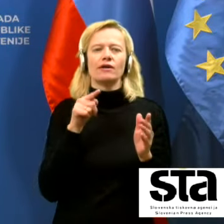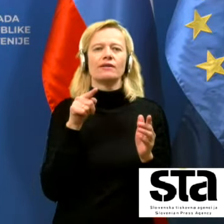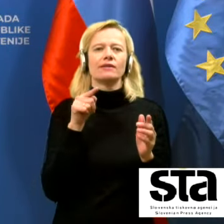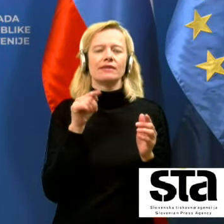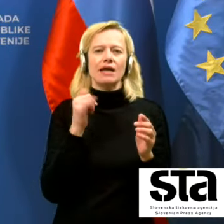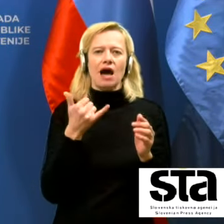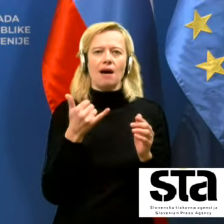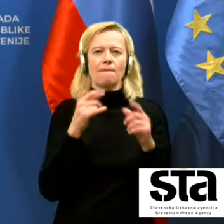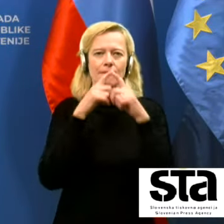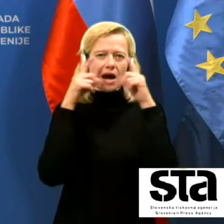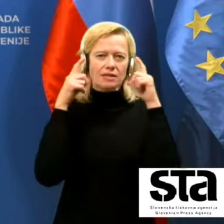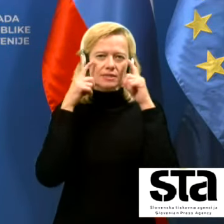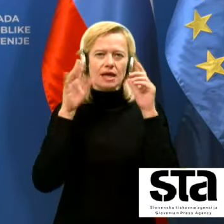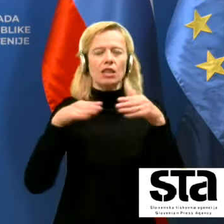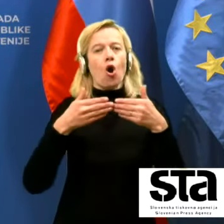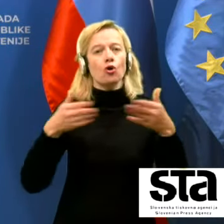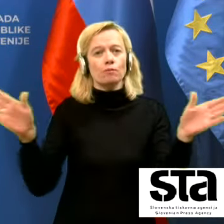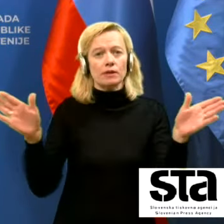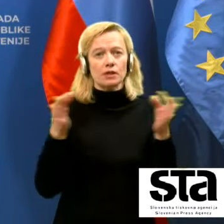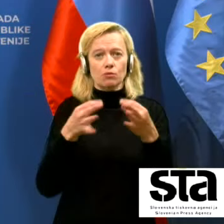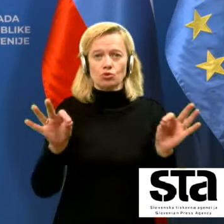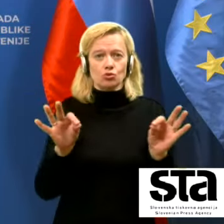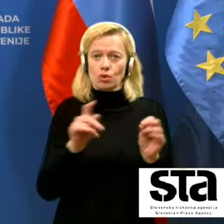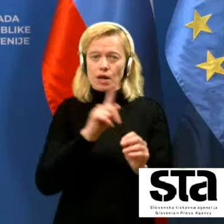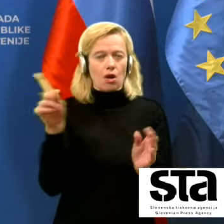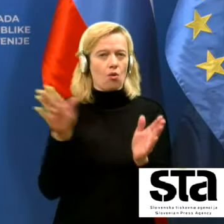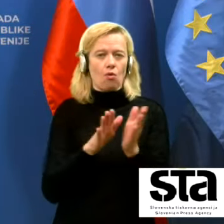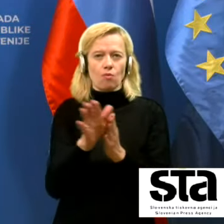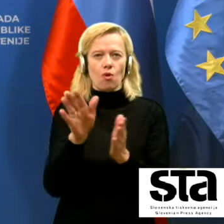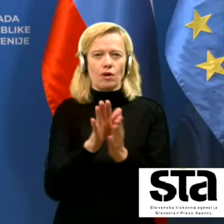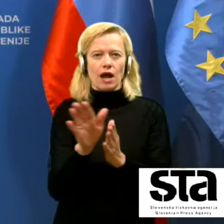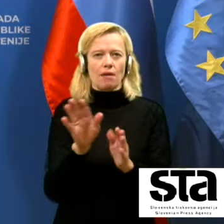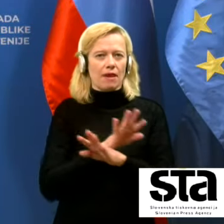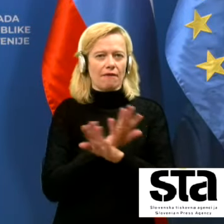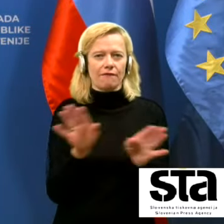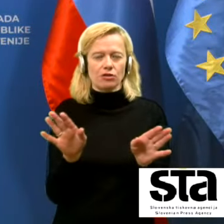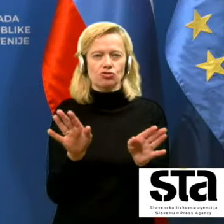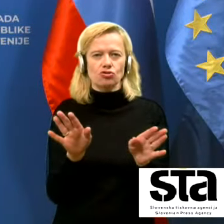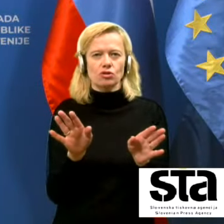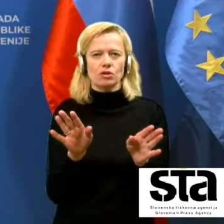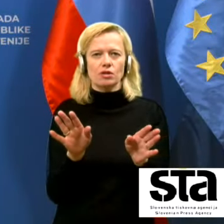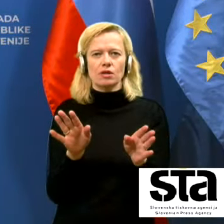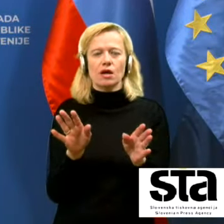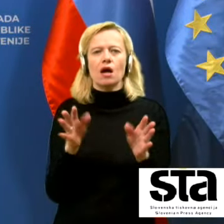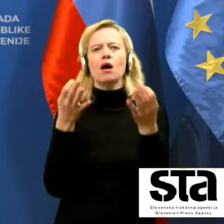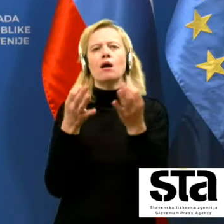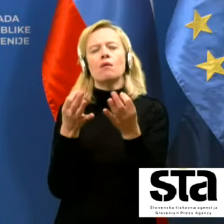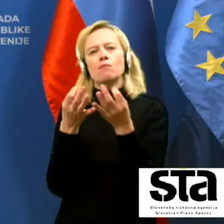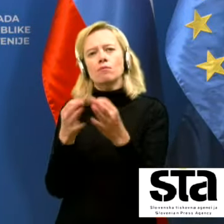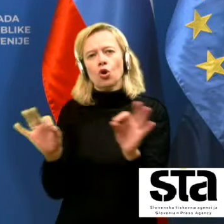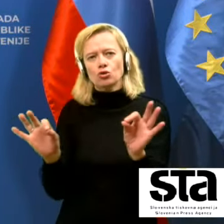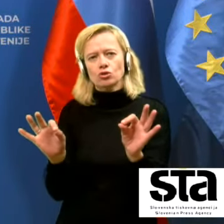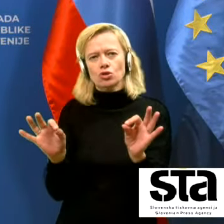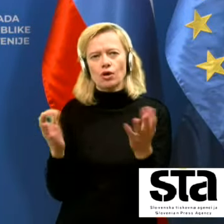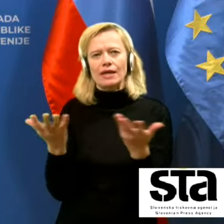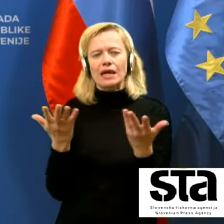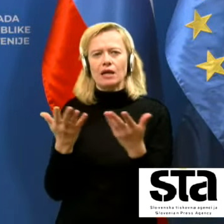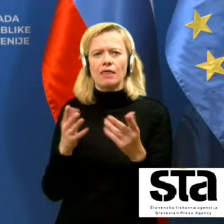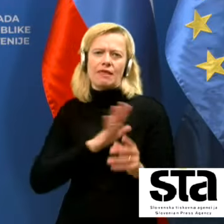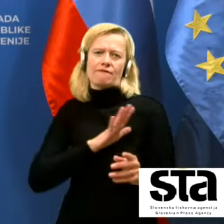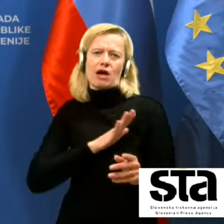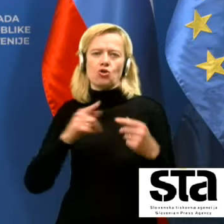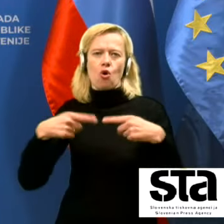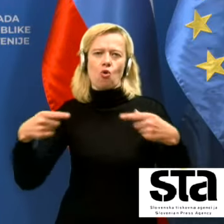ne uporablja več. Už se pravi prostorih, kjer je nevarnost prenosa okužbe bistveno manjša.